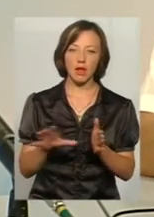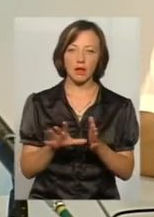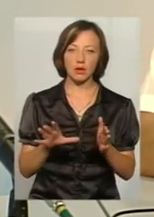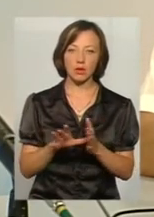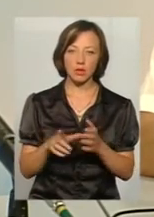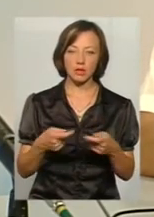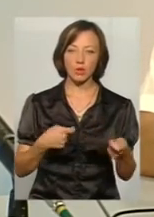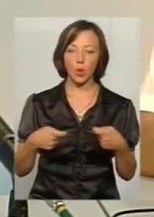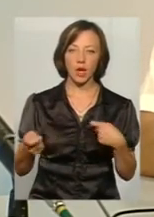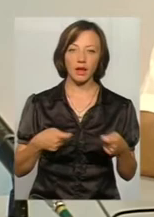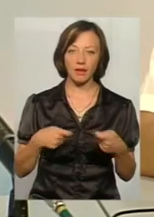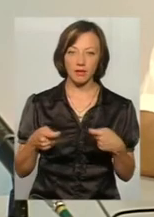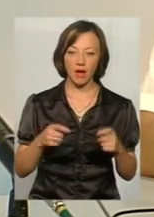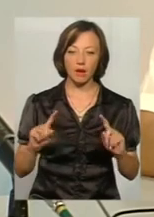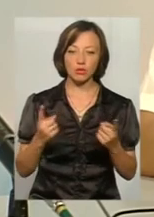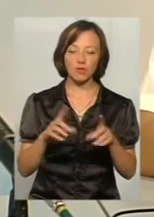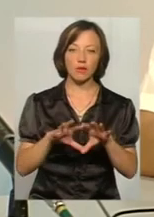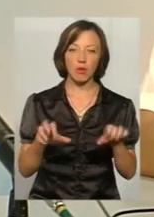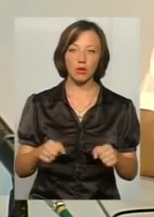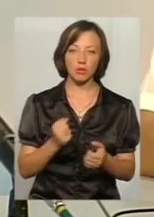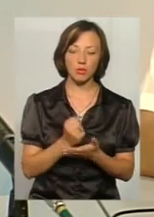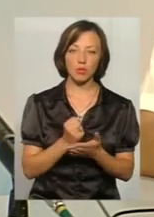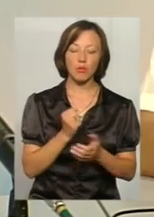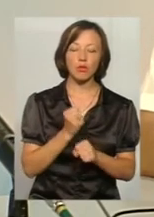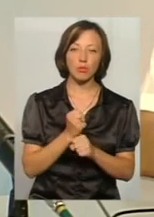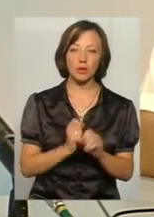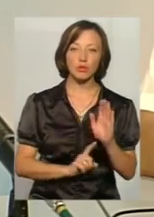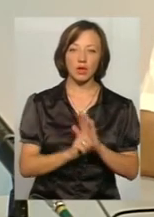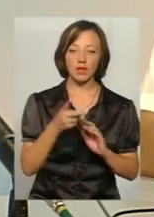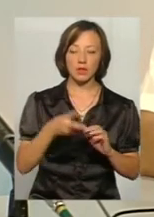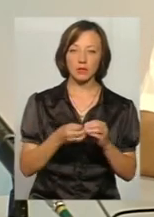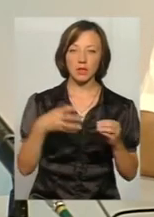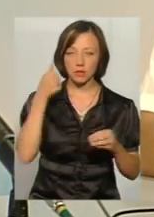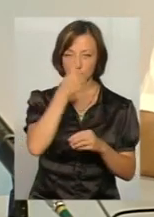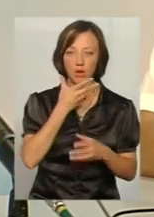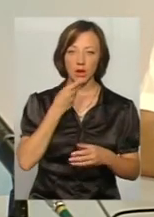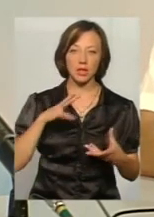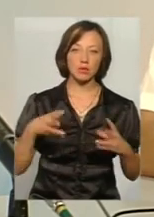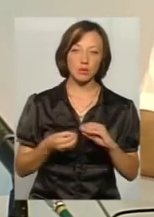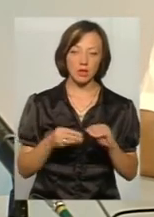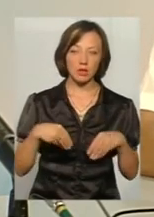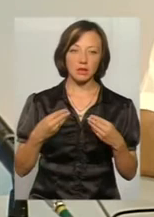торгів, арештованим майном. Вона діє з 2015 року, дала дуже гарні результати.